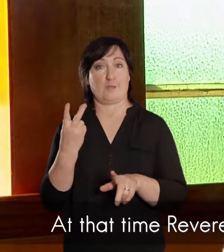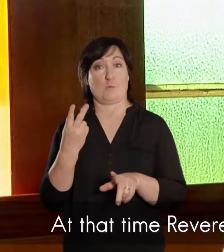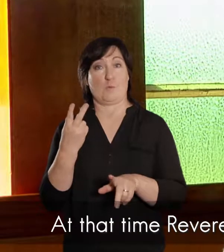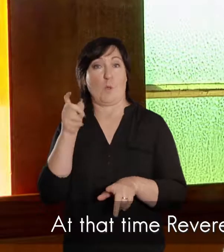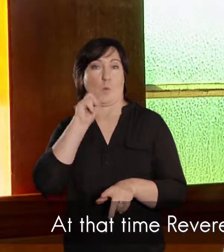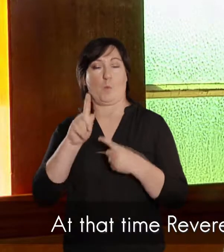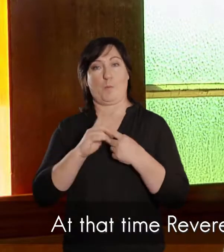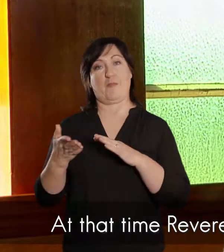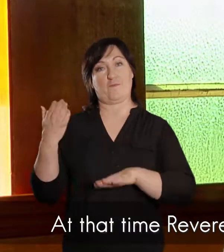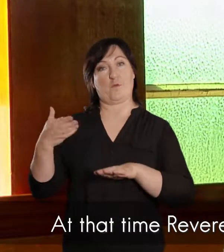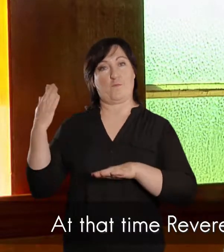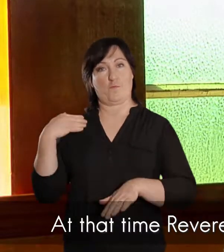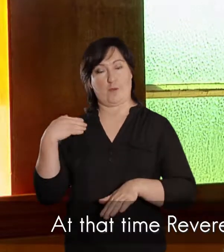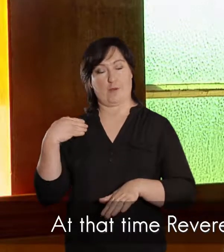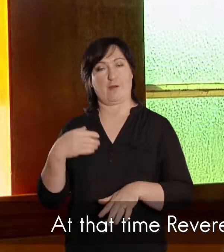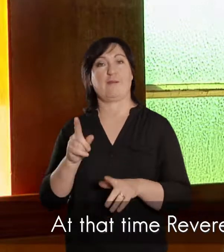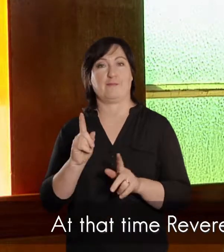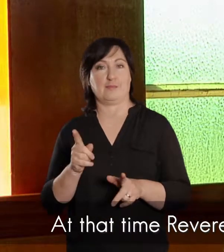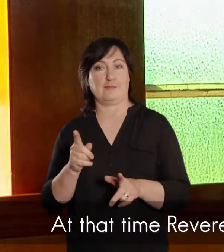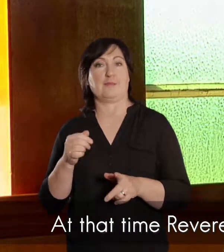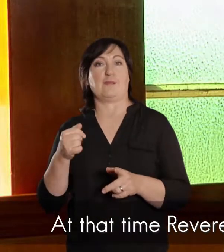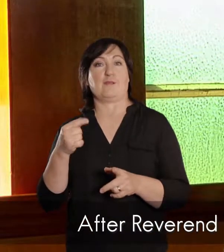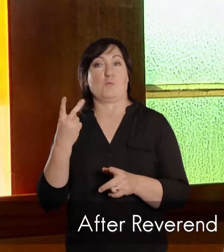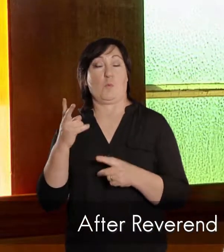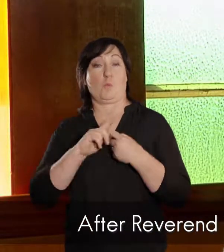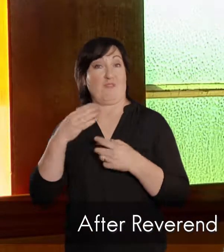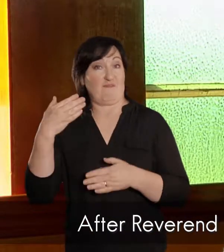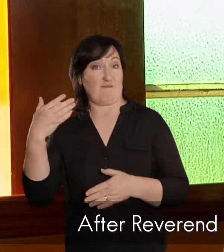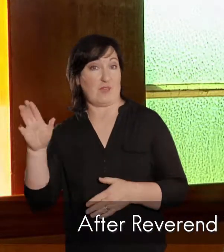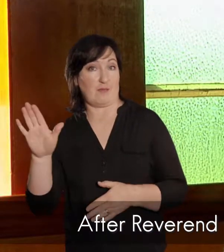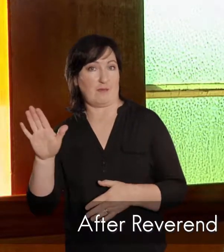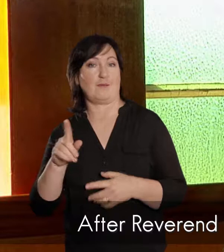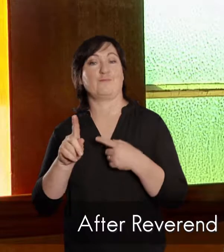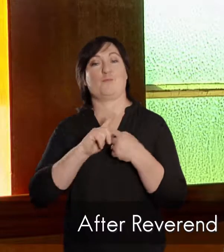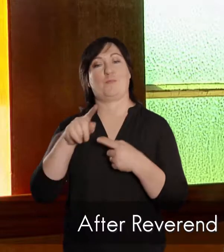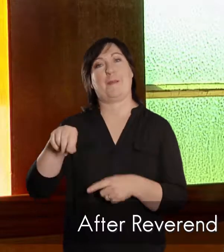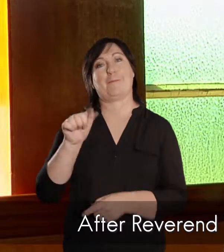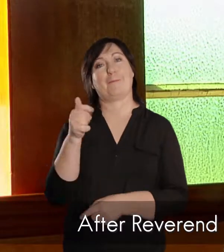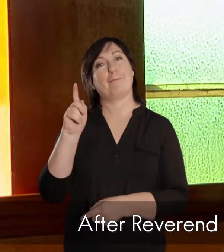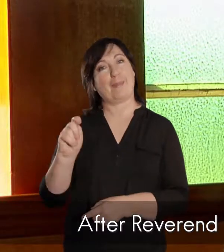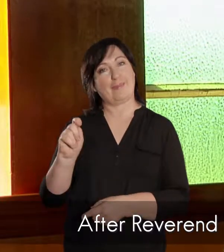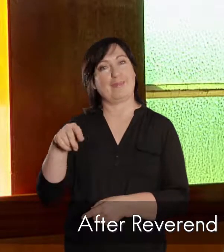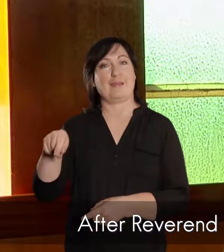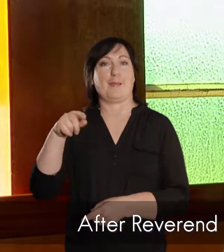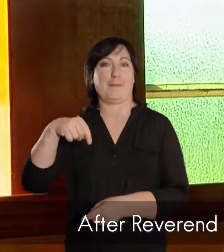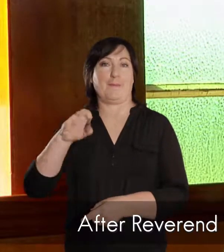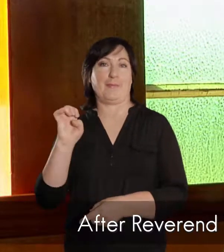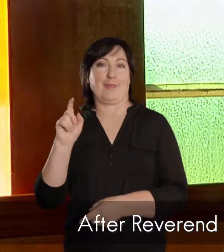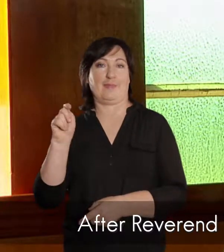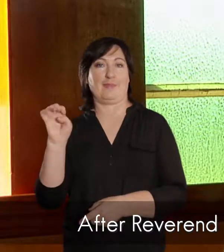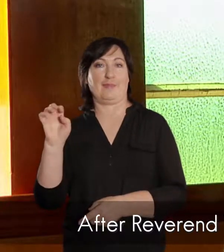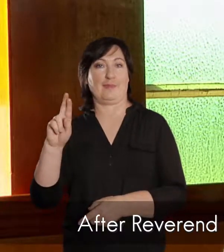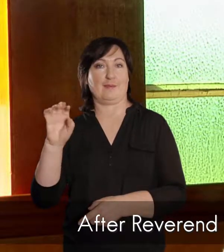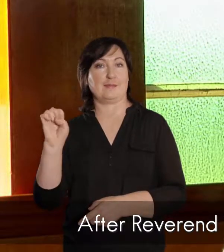Dominee Minkies was destijds hier, en nou om dominee Thuise, en toe dominee Thuise weggesek, dominee Pet Peterson gekom.